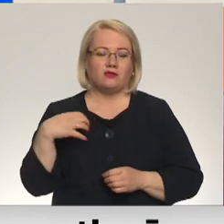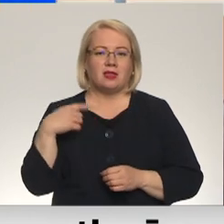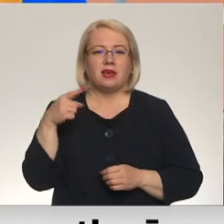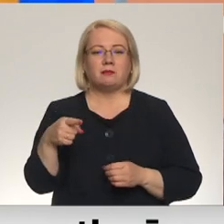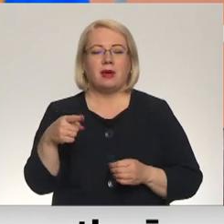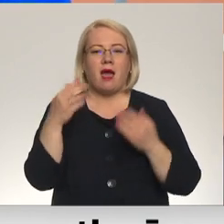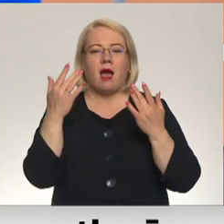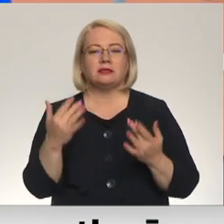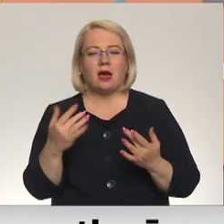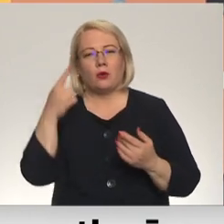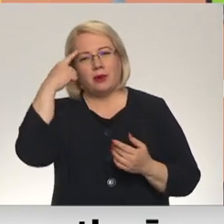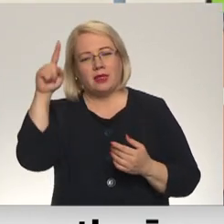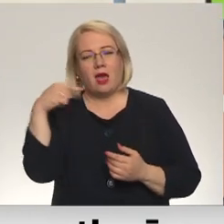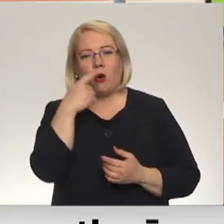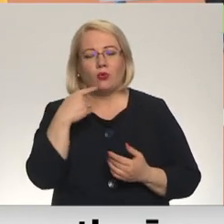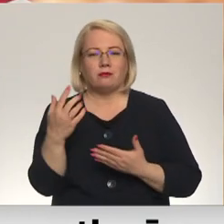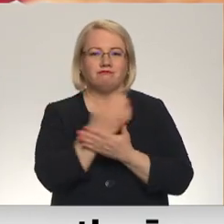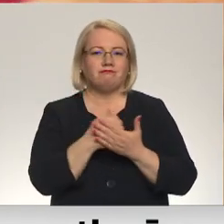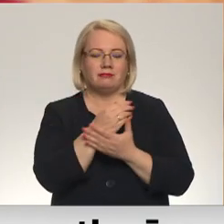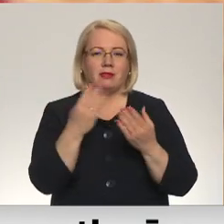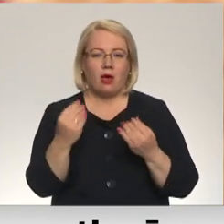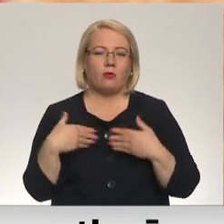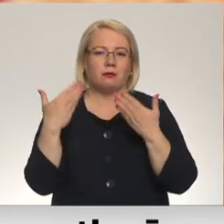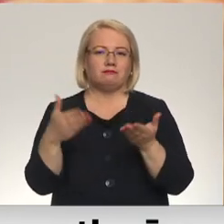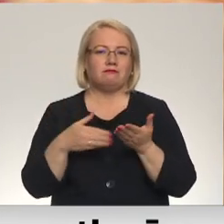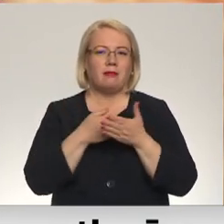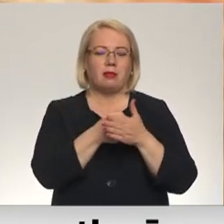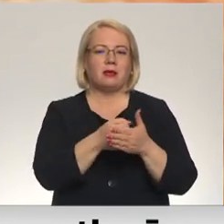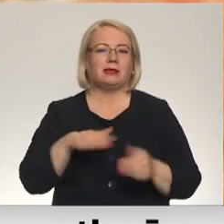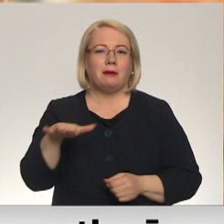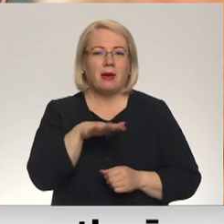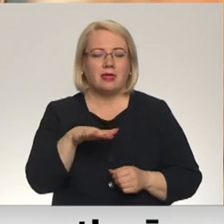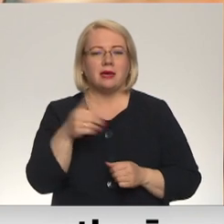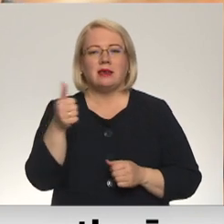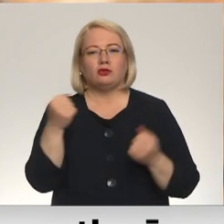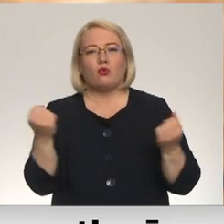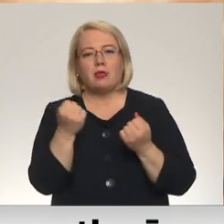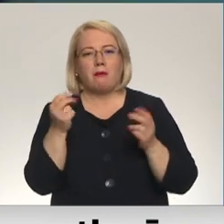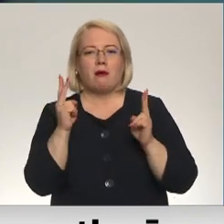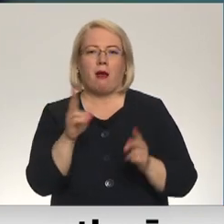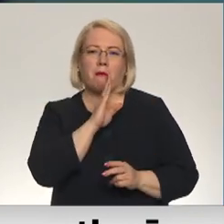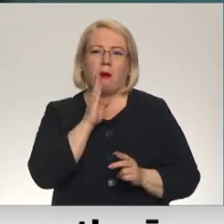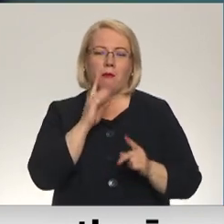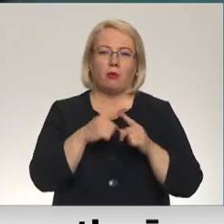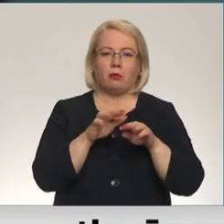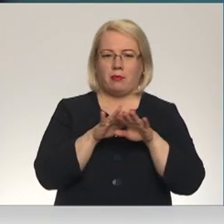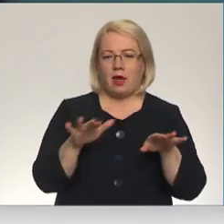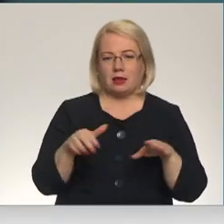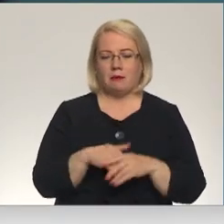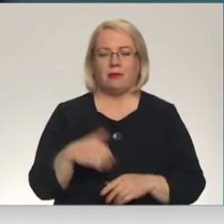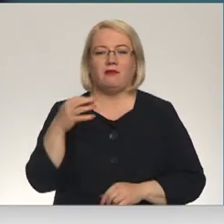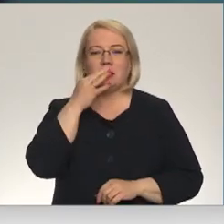idejas autori, gūtēja līdzekļi ir papildus ienākumi ģimenei, kā arī veids, kā nodarbināt, jo īpaši mammas ar bērniem. Ne visas mammas